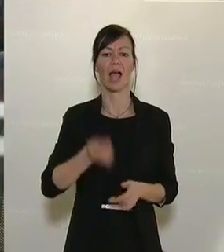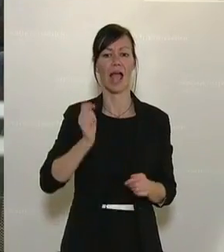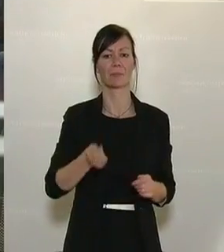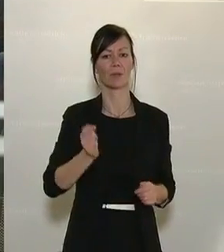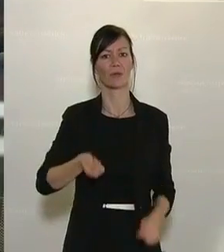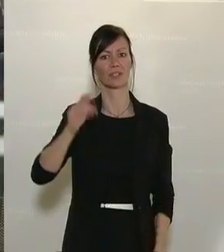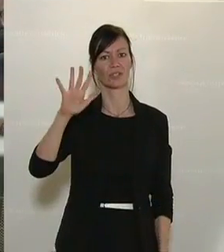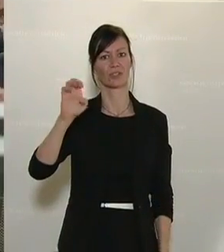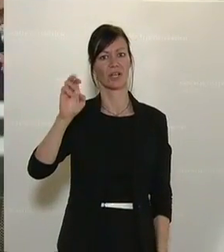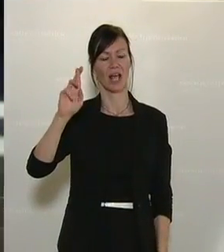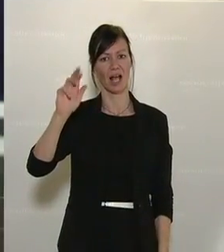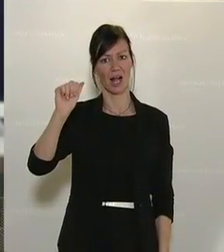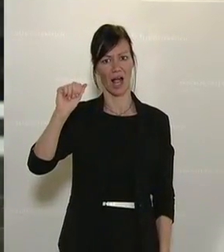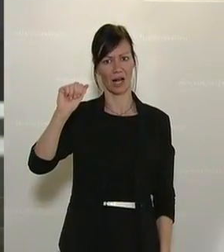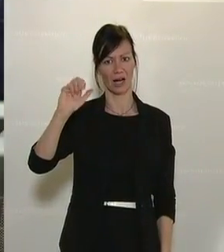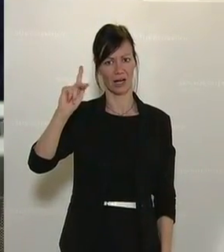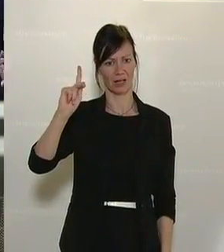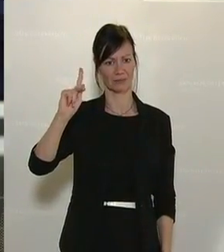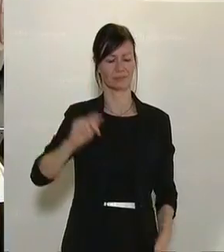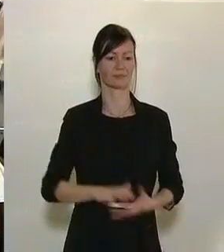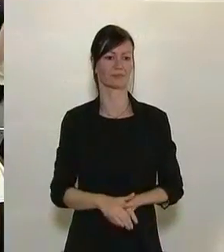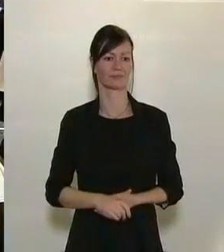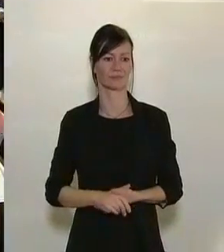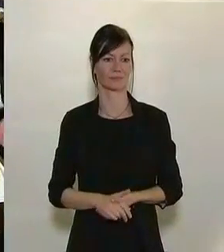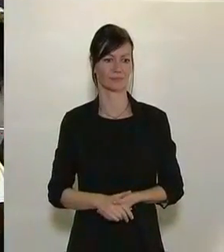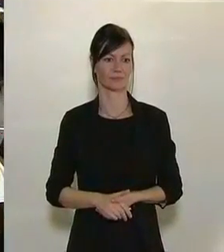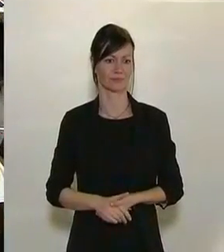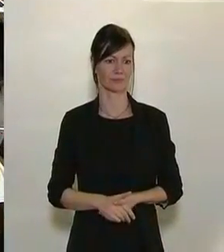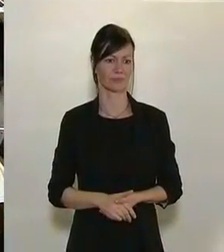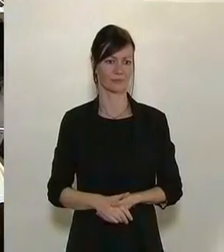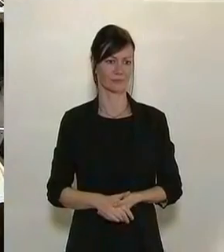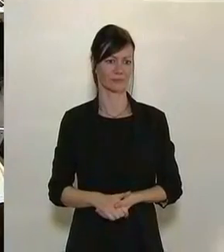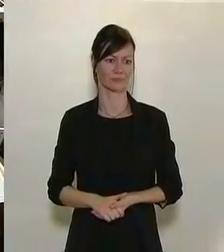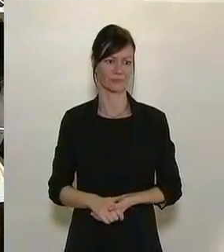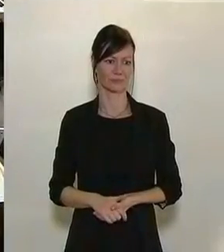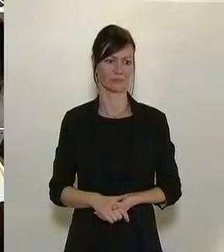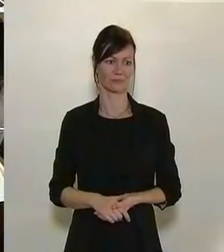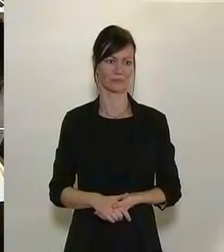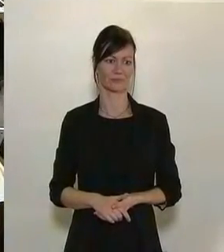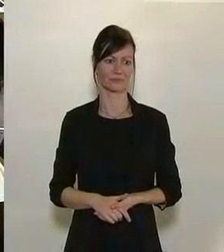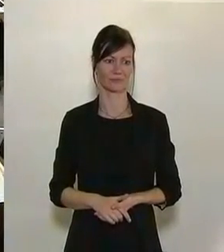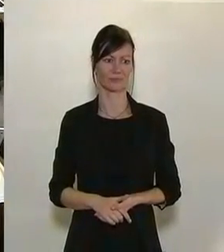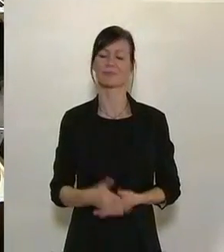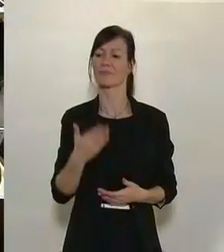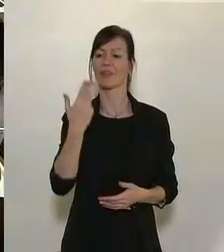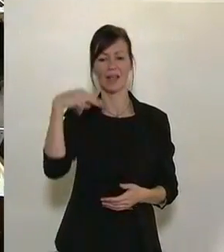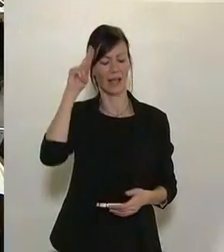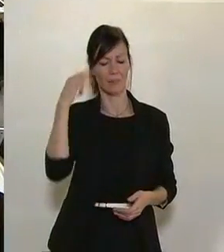Und der nächste Redner in der Rednerinnenliste ist Christian Haffenecker von, ah, Entschuldigung, Niklas Scherag.